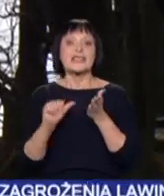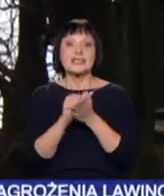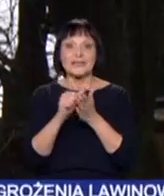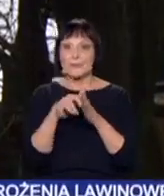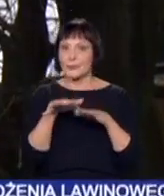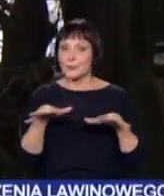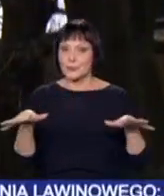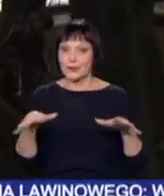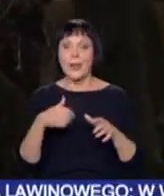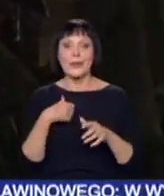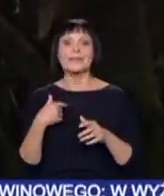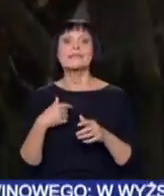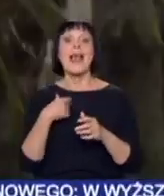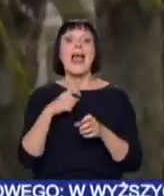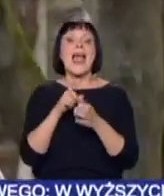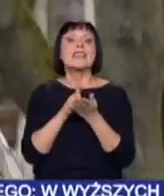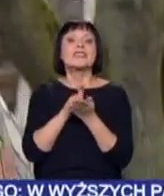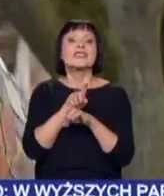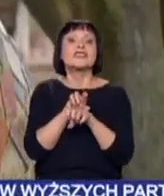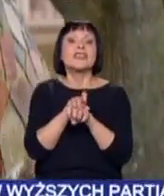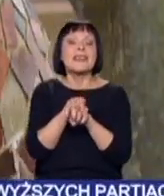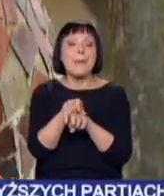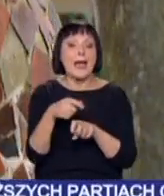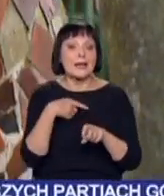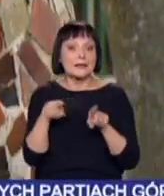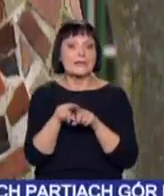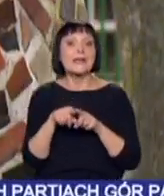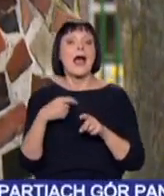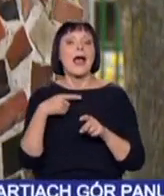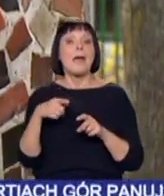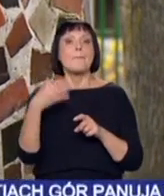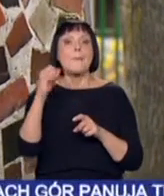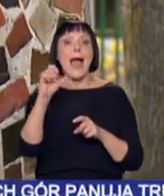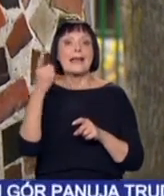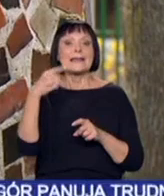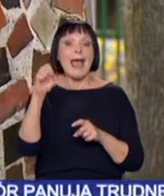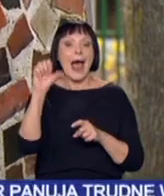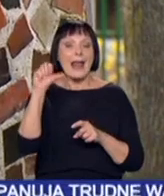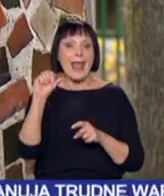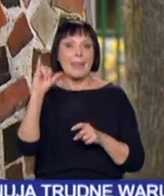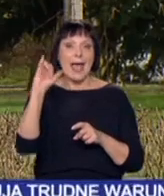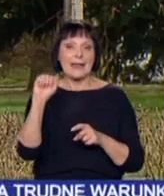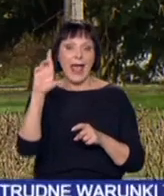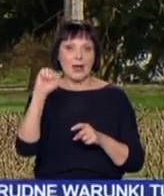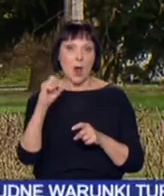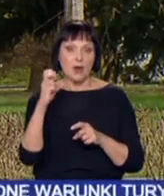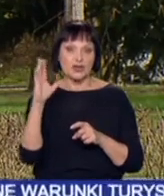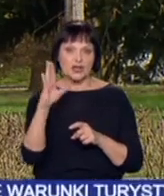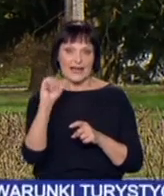stoi. To potocznie zwany ślimakiem. Flirt wodorostów z muszlą autorstwa Magdaleny Jaroszyńskiej na osiedlu spółdzielczym.